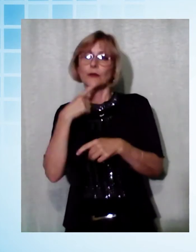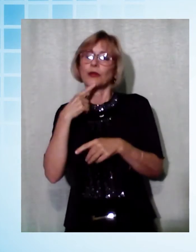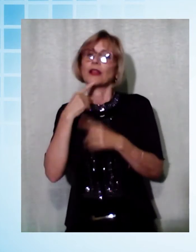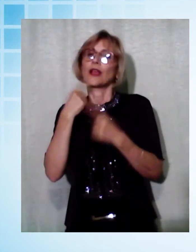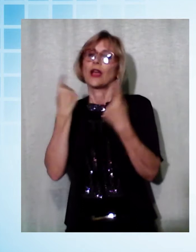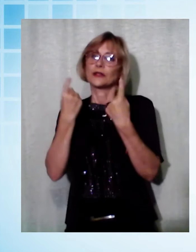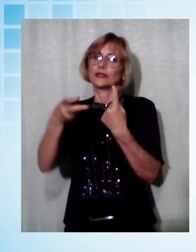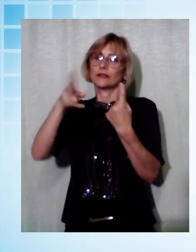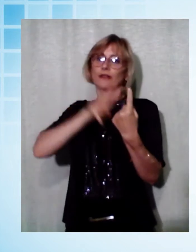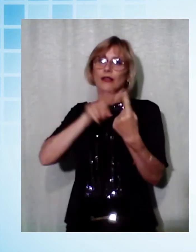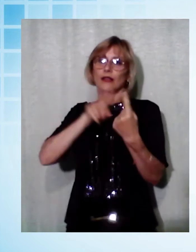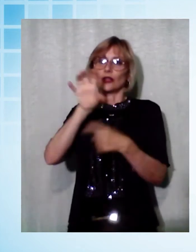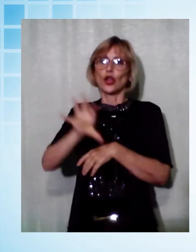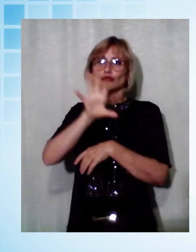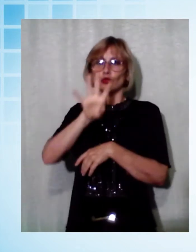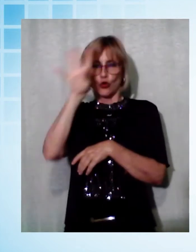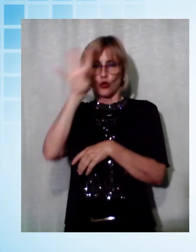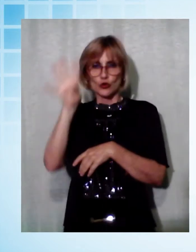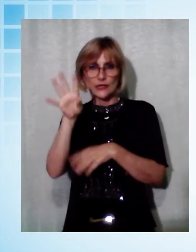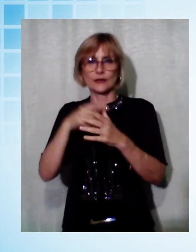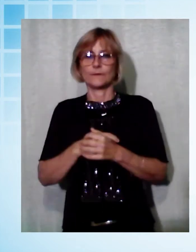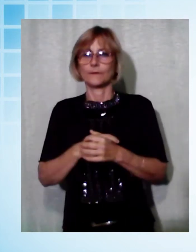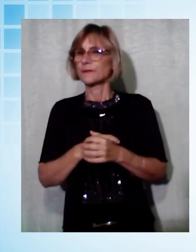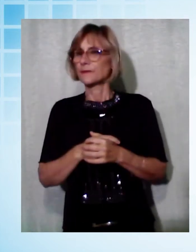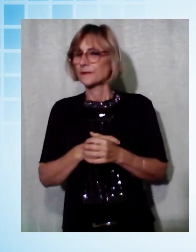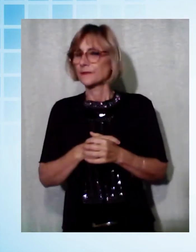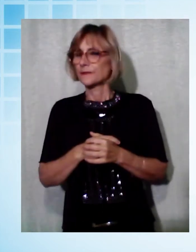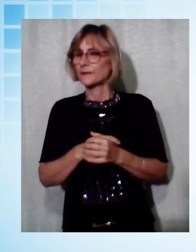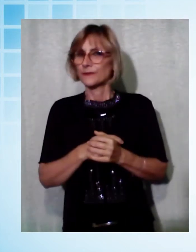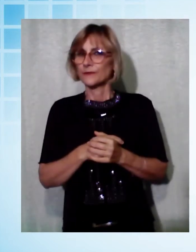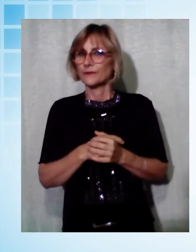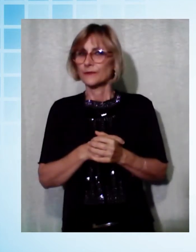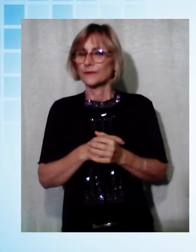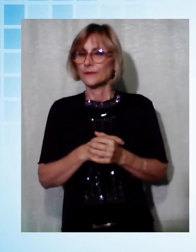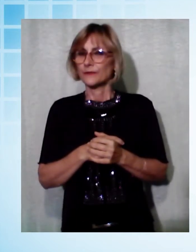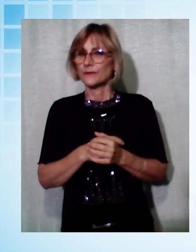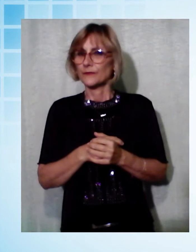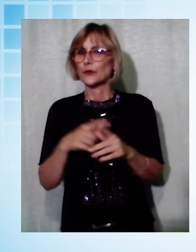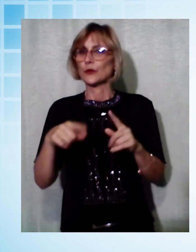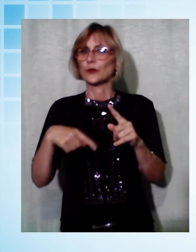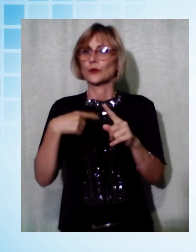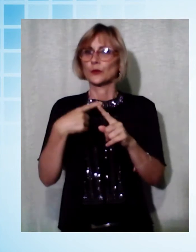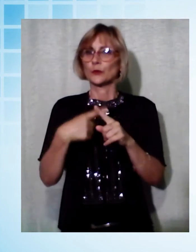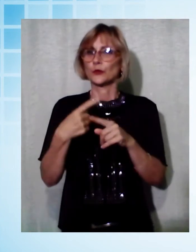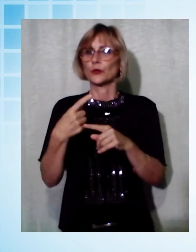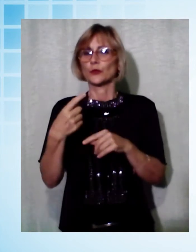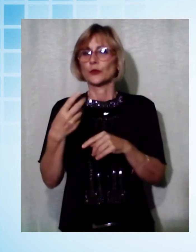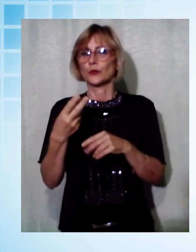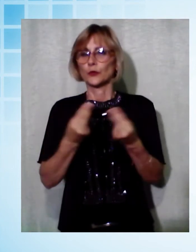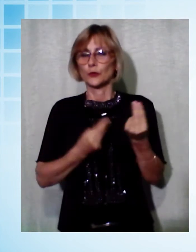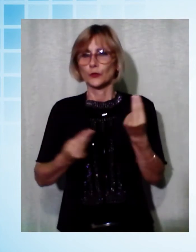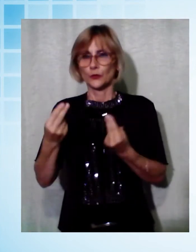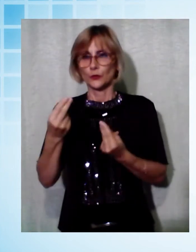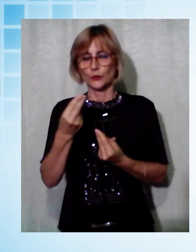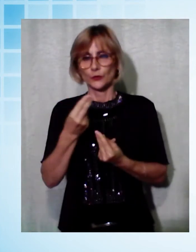io credo che il percorso arriverà a compimento in fretta, quindi l'idea è di andare avanti parallelamente. Il progetto da una parte, sta seguendo la realizzazione, come sapete la sta seguendo il